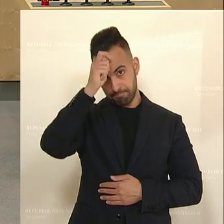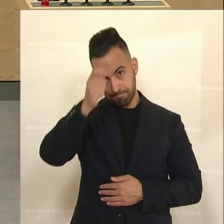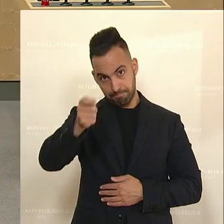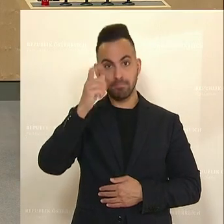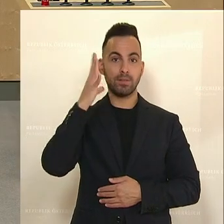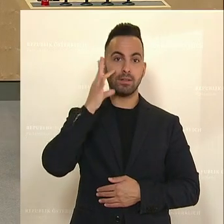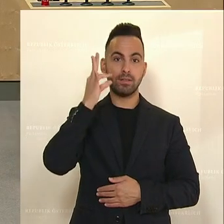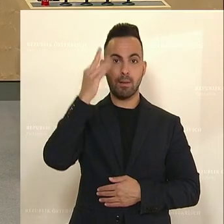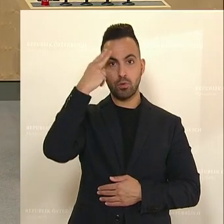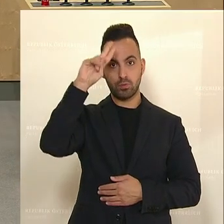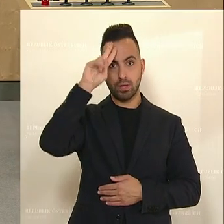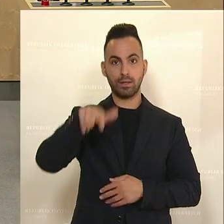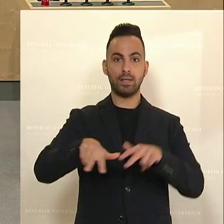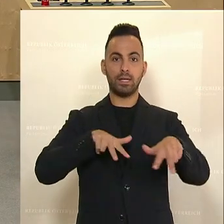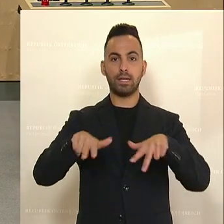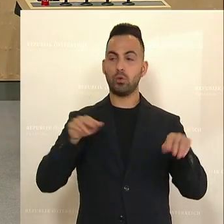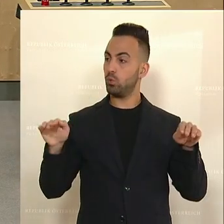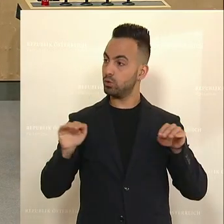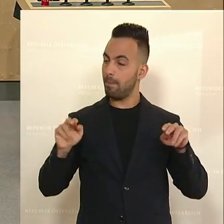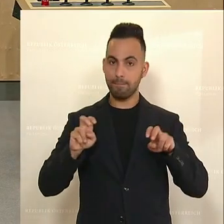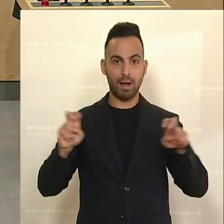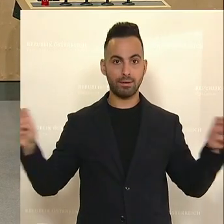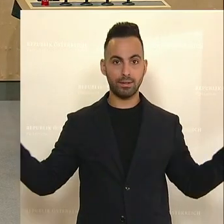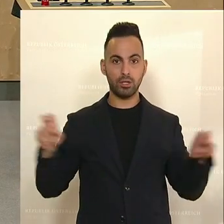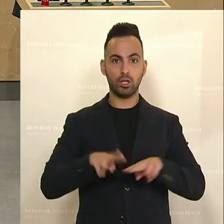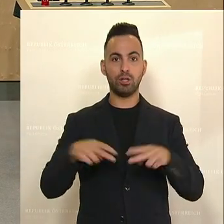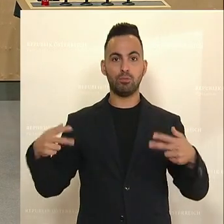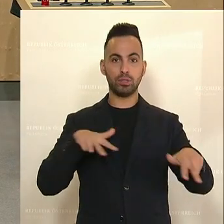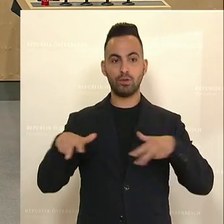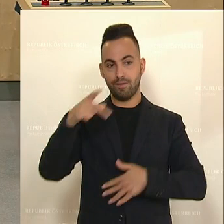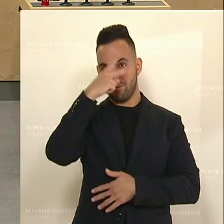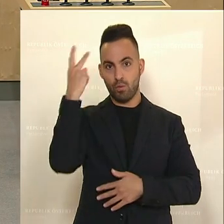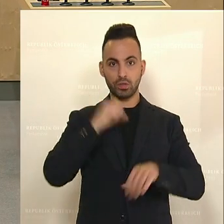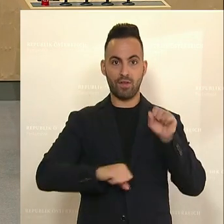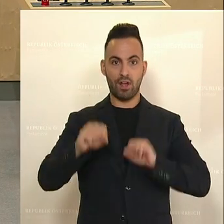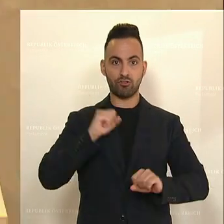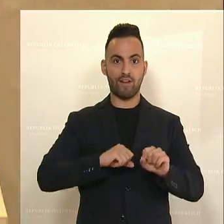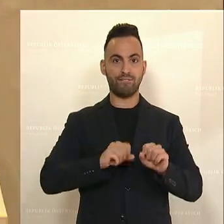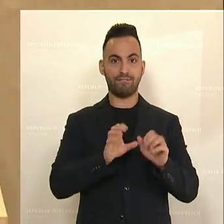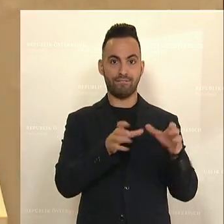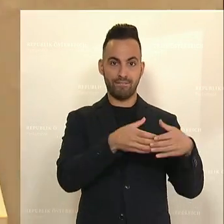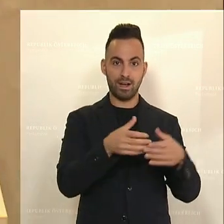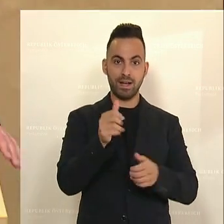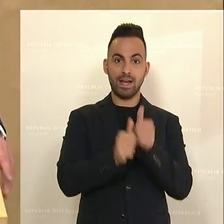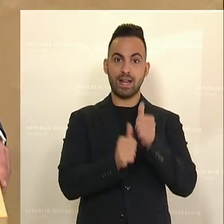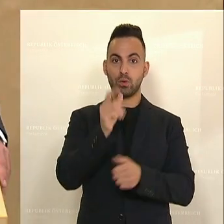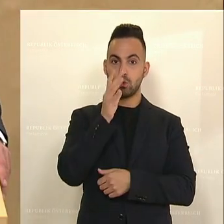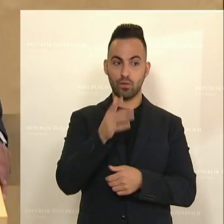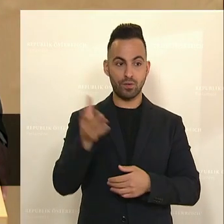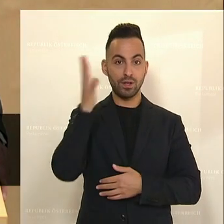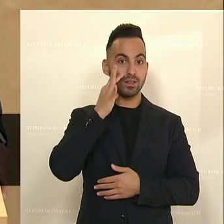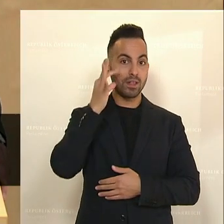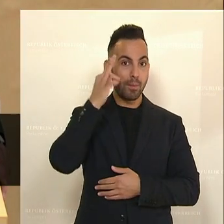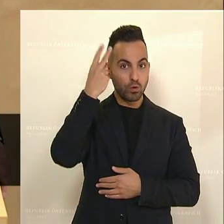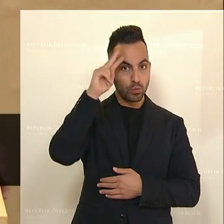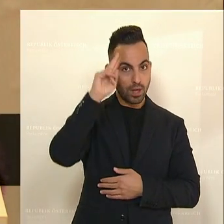Hermann Gahr von der ÖVP ist jetzt am Wort. Bundesregierung, der Volksanwaltschaft und des Rechnungshofes, meine Damen und Herren, hohes